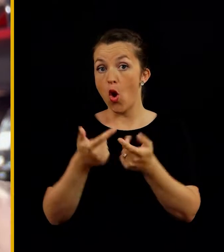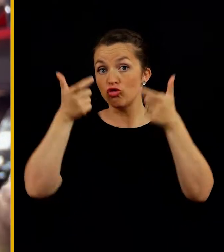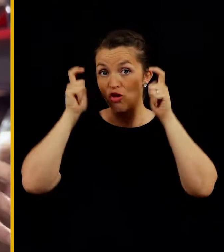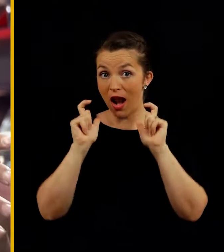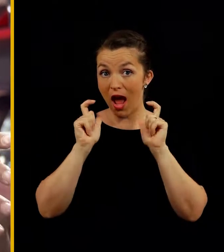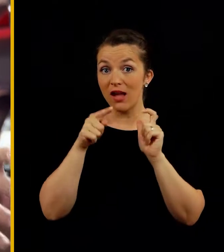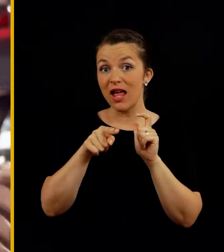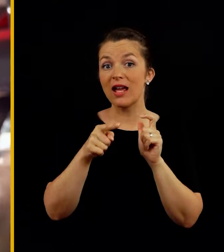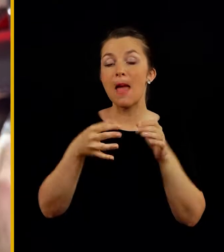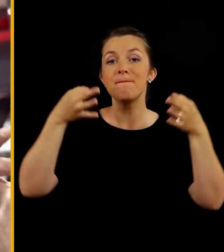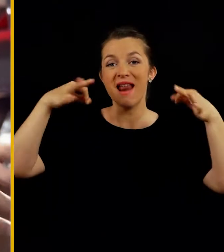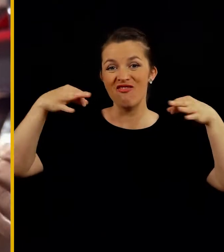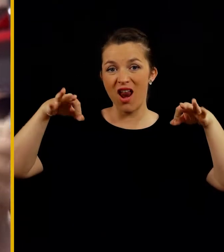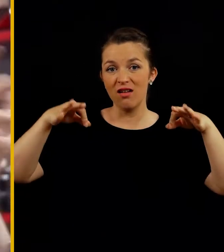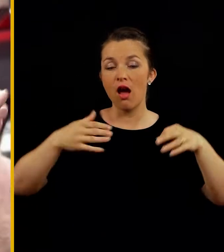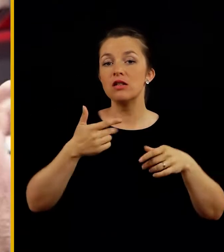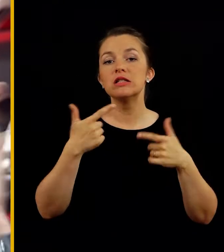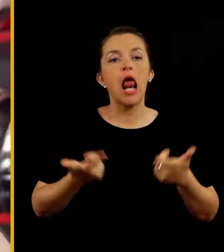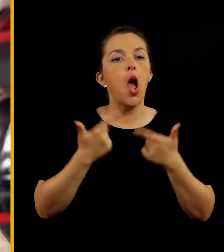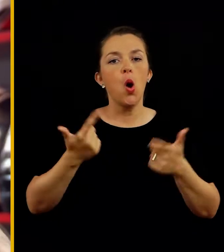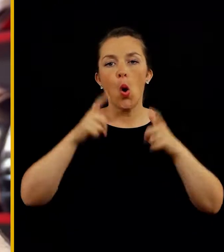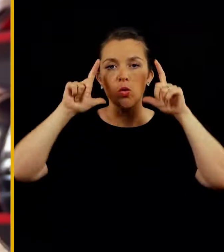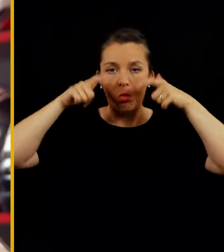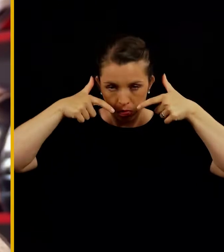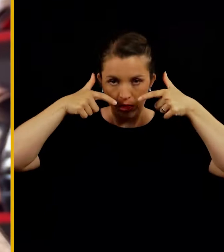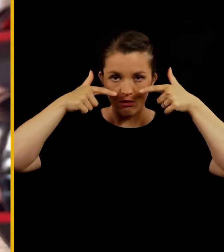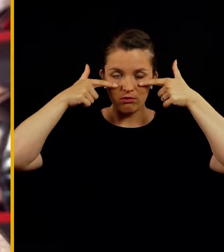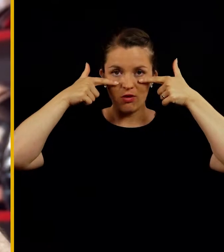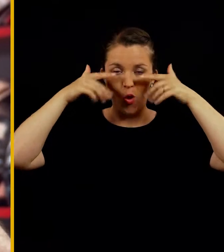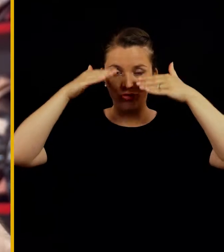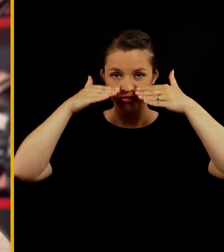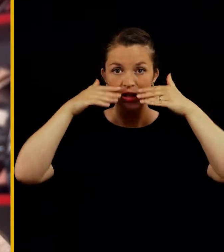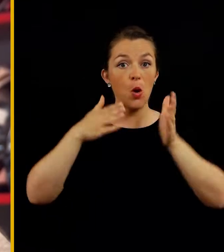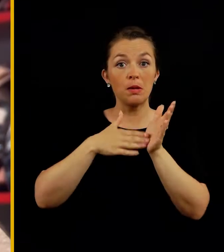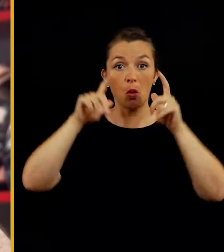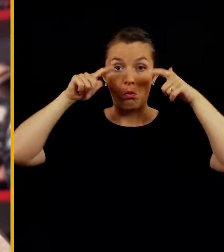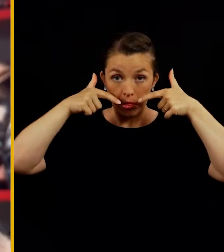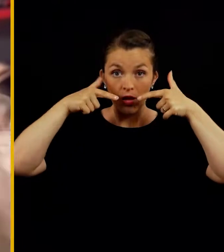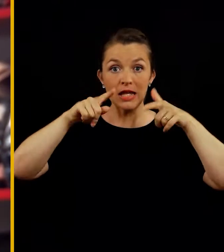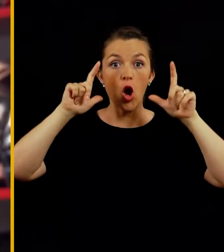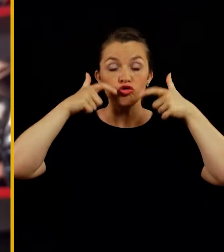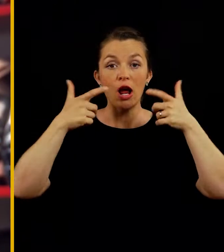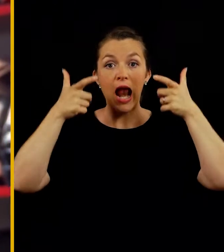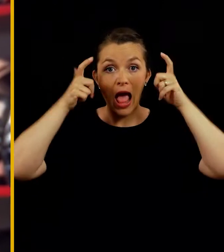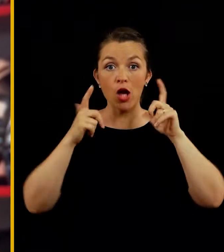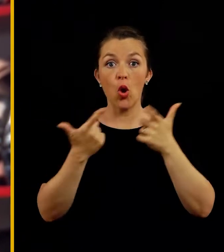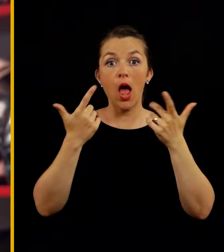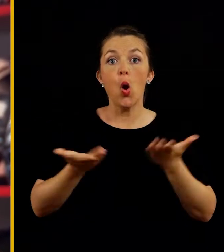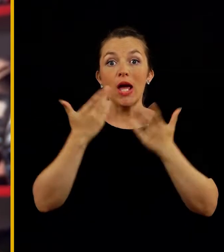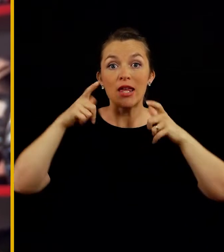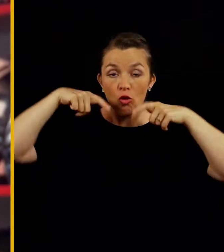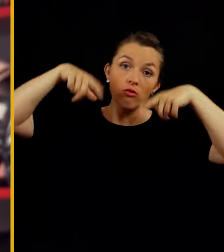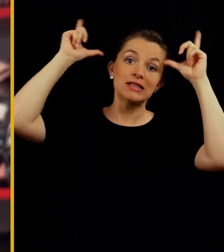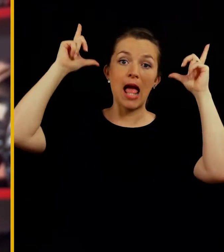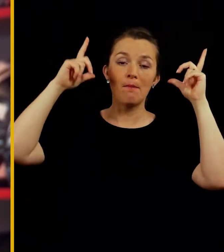da čelada, ki je preveljka, zlahkoto pade na oči. Skratka, kar ni uredo v primeru paca, tako čelada lahko zelo hitr